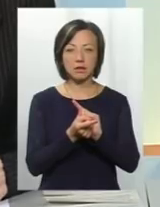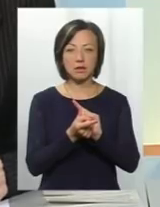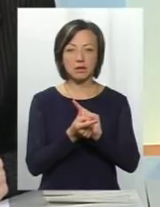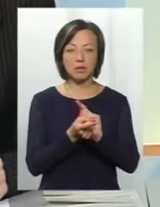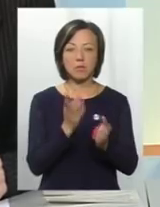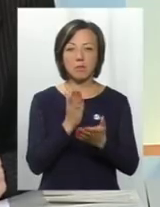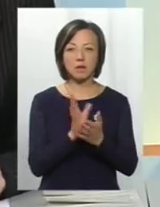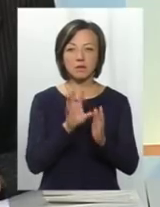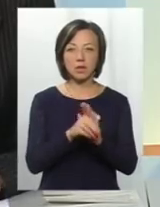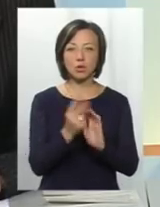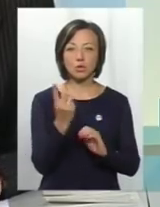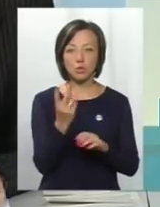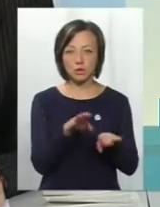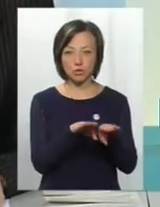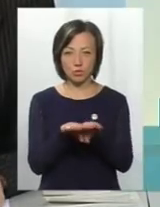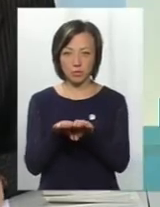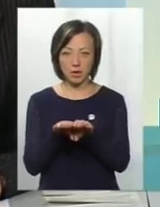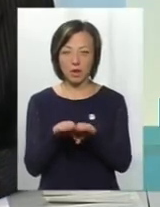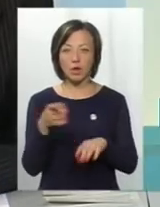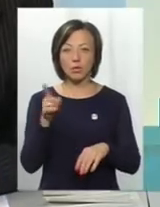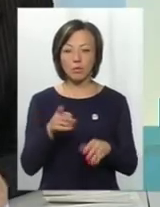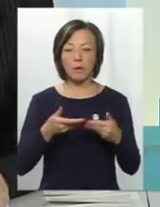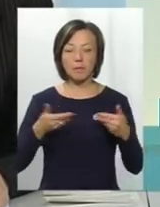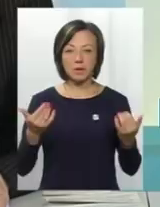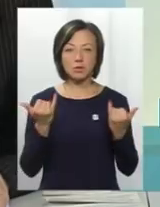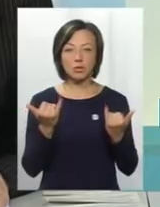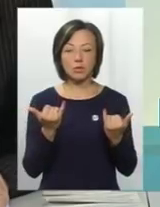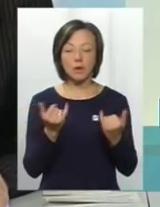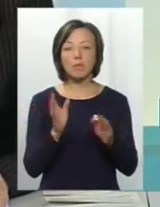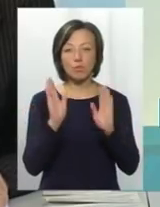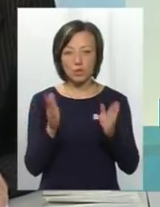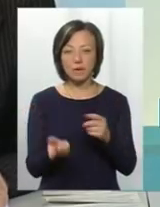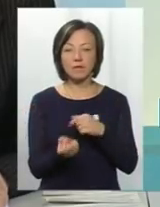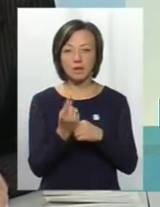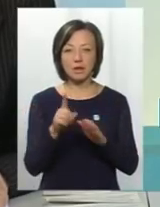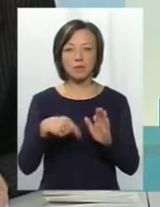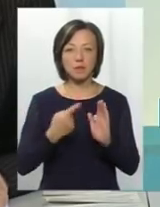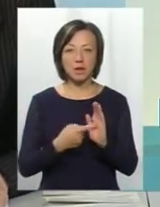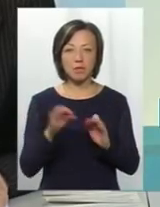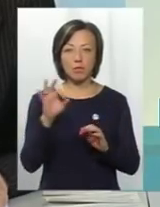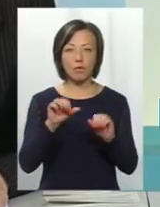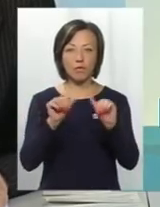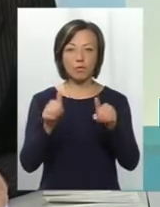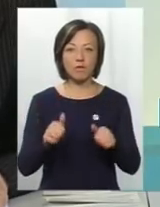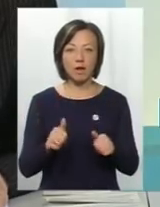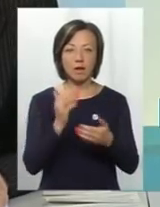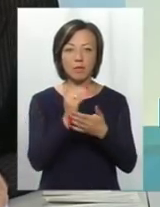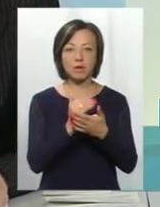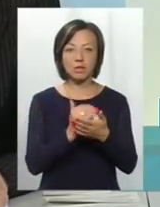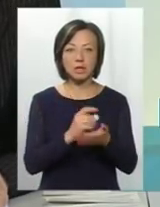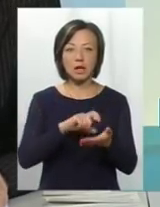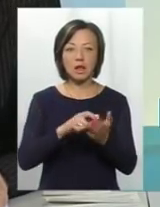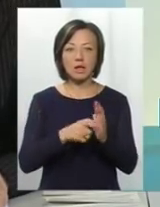мати в своєму складі другий ступень. Тому на сьогодні постане питання і по формуванню мережі класів і